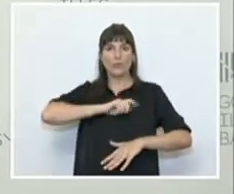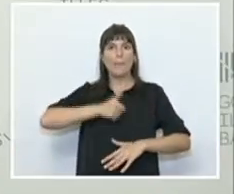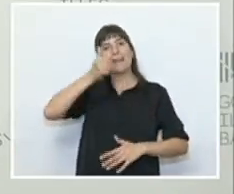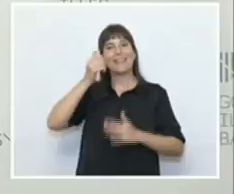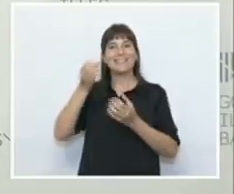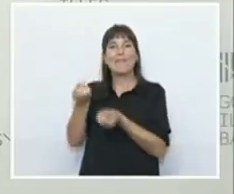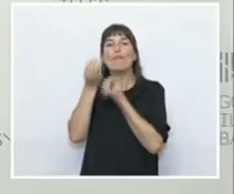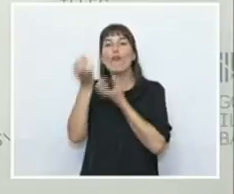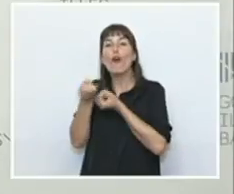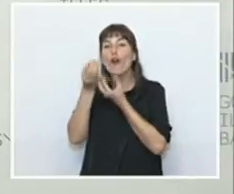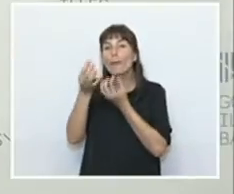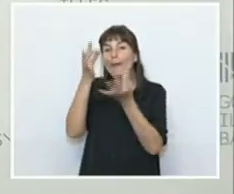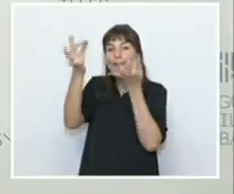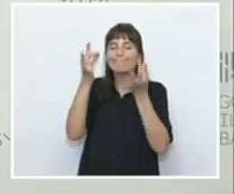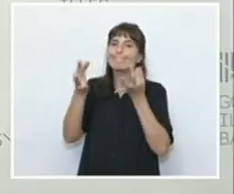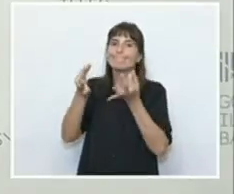informació per poder-los transmetre.